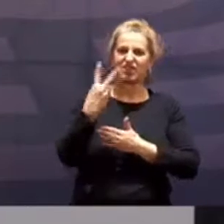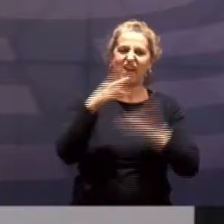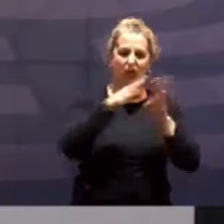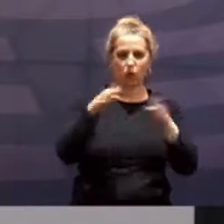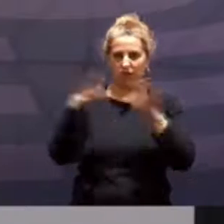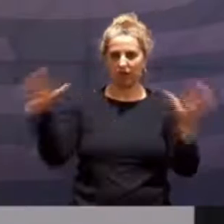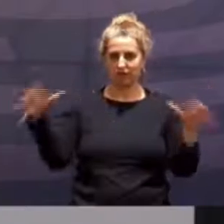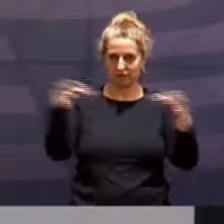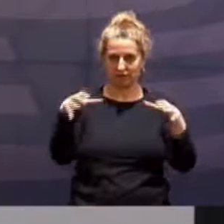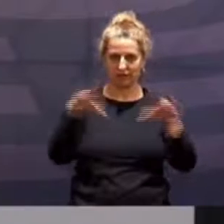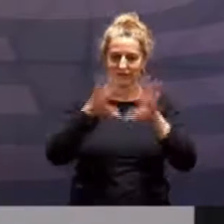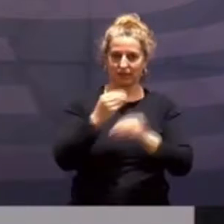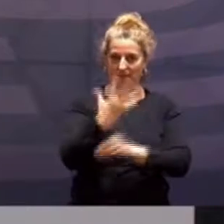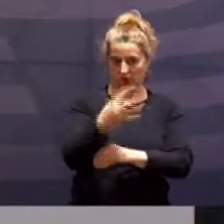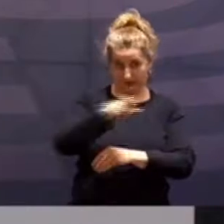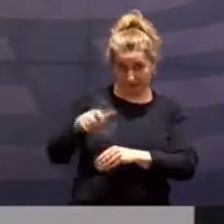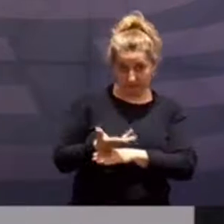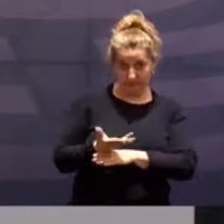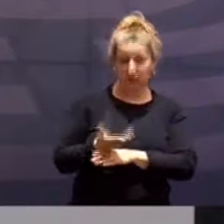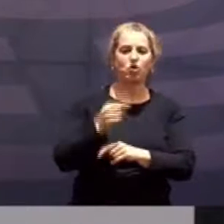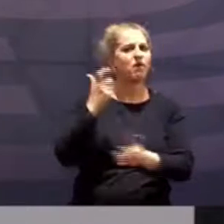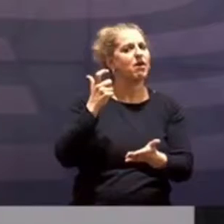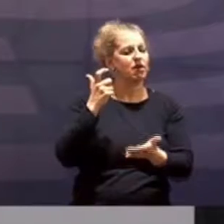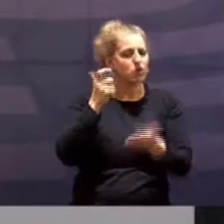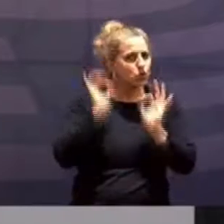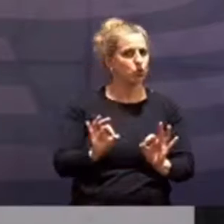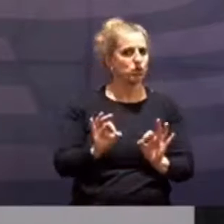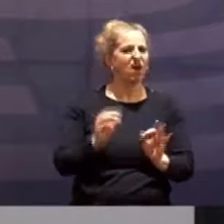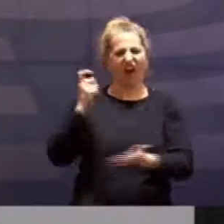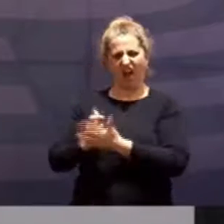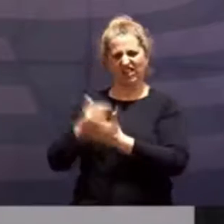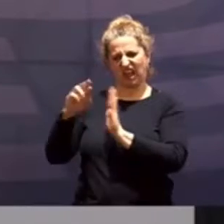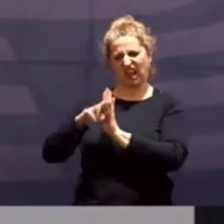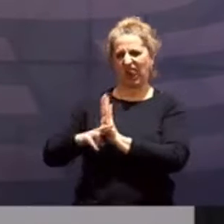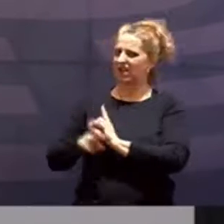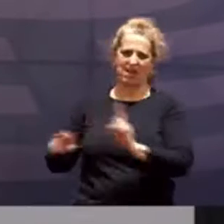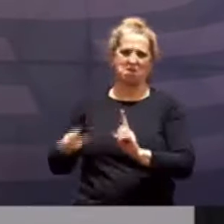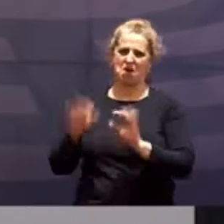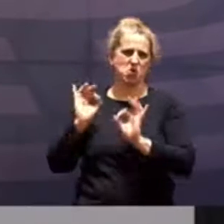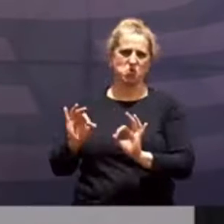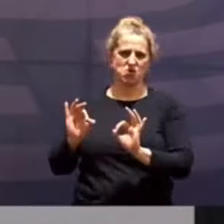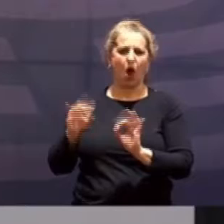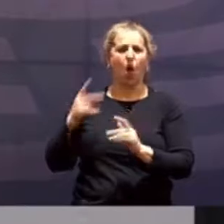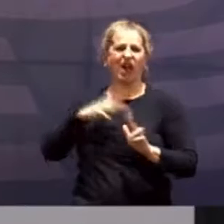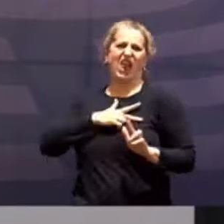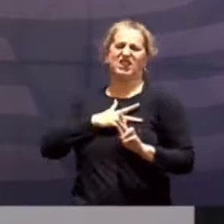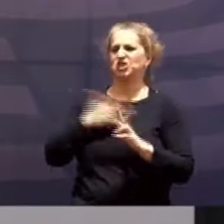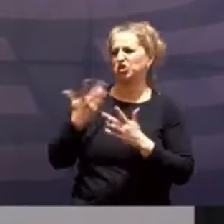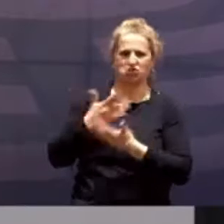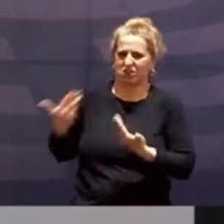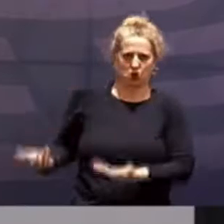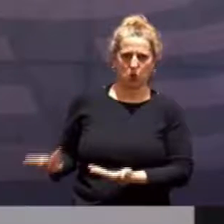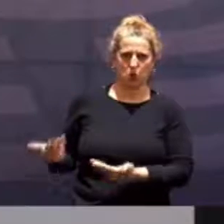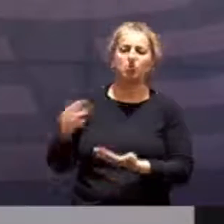halten wir für richtig. Die harten Regelungen hatten keinen Bestand mehr. Sie waren auch ein Stück realitätsfern und wurden zurecht ersetzt.